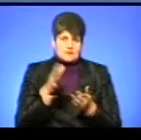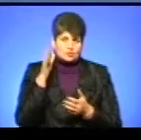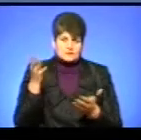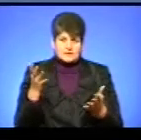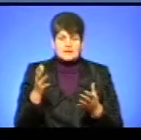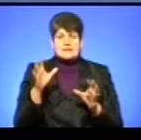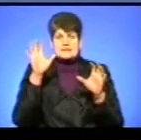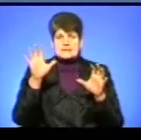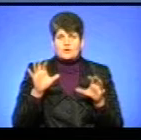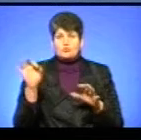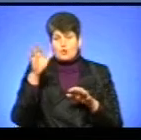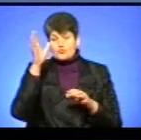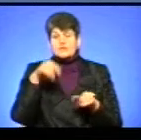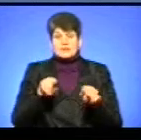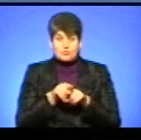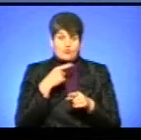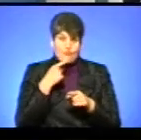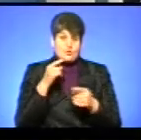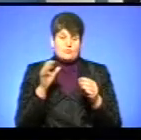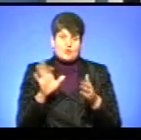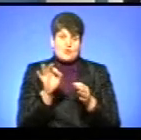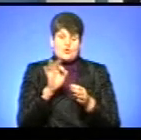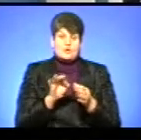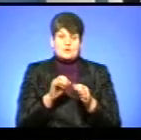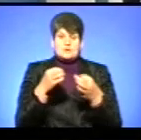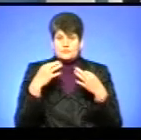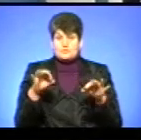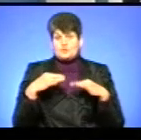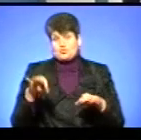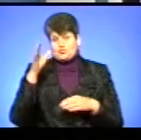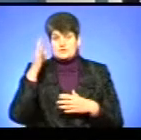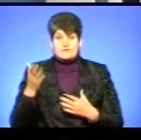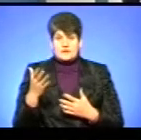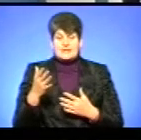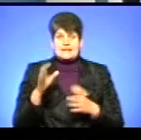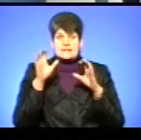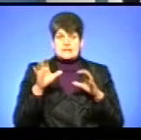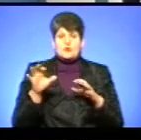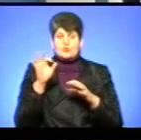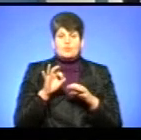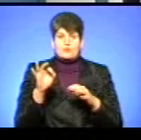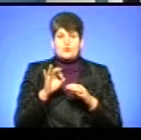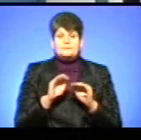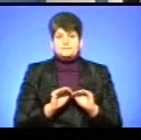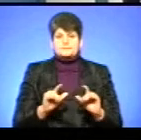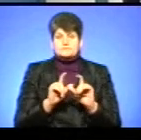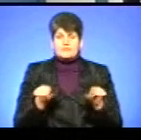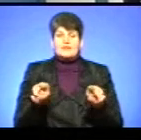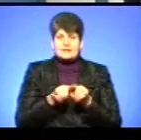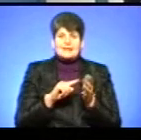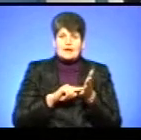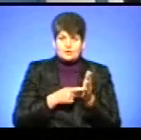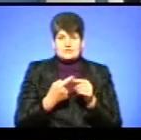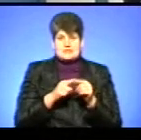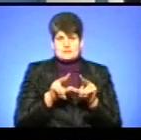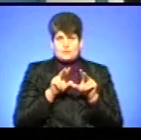Закон про освіту теж говорить про доступність до шкільної освіти, і закон про дошкільну освіту теж наголошує на